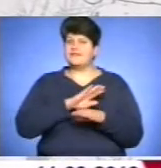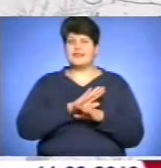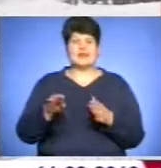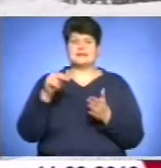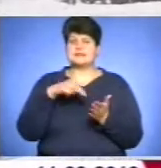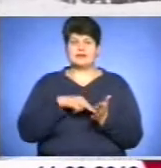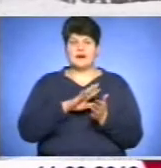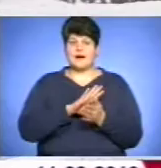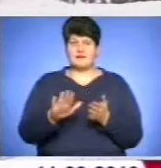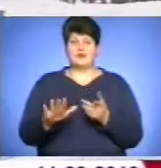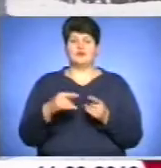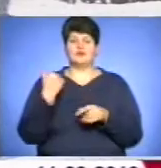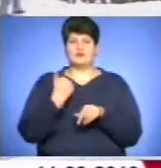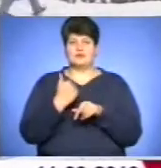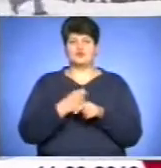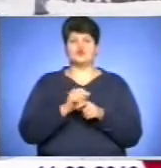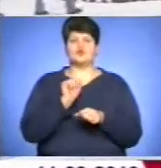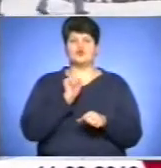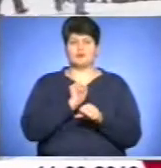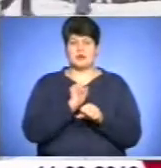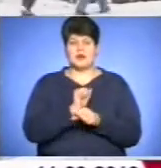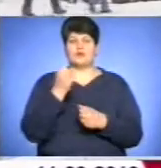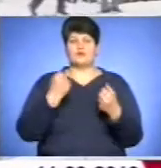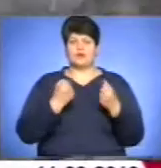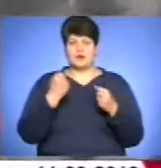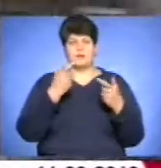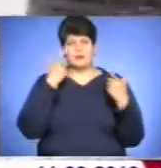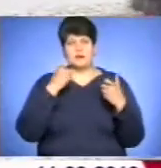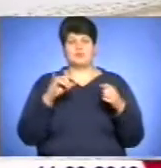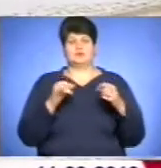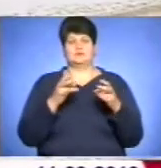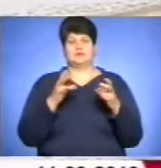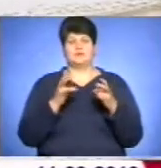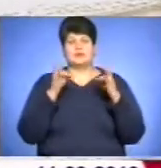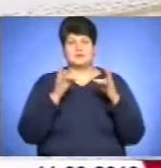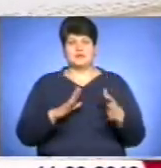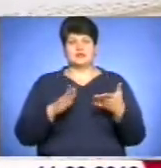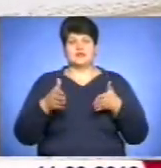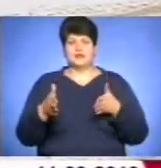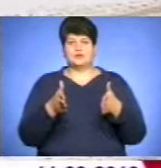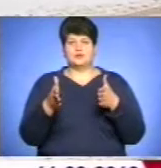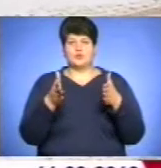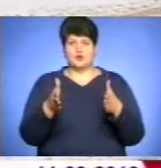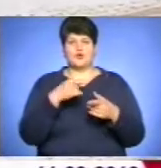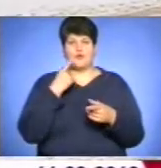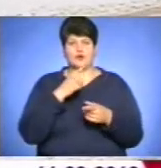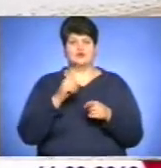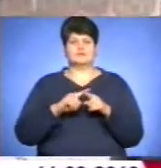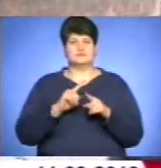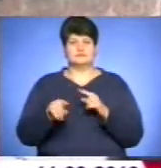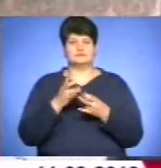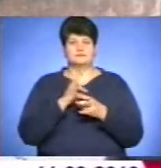працівники ДАІ зупиняють водіїв та попереджують про небезпечні ділянки доріг, а також нагадують їм про швидкість руху.